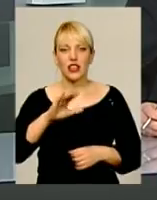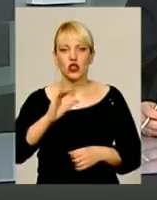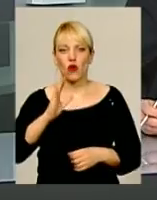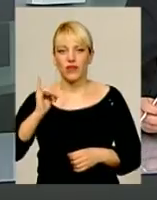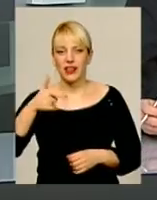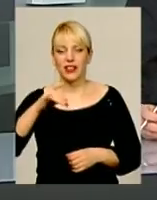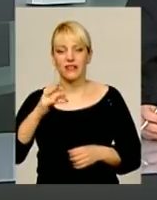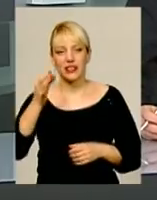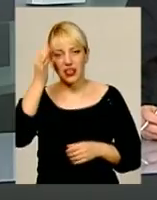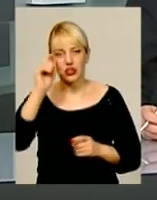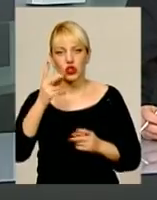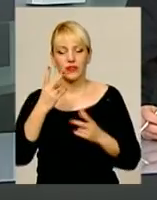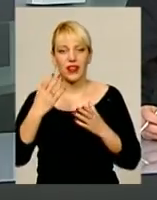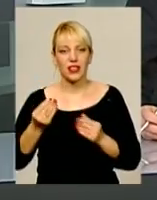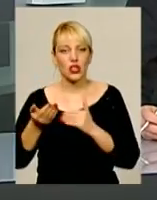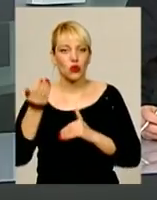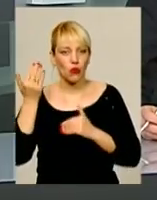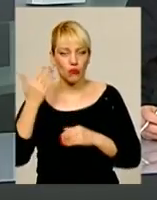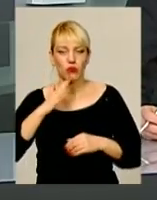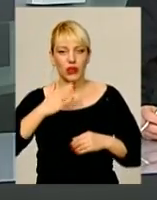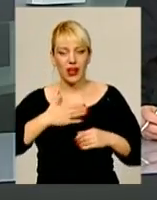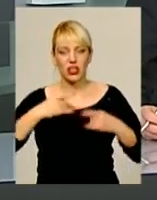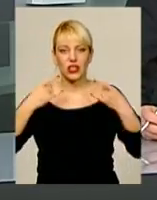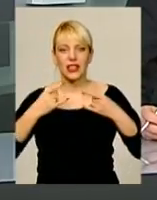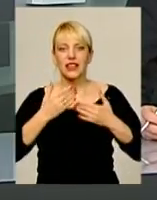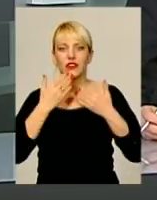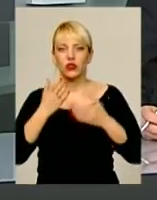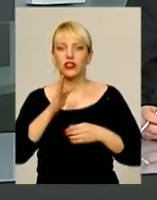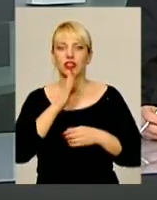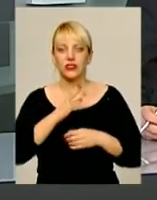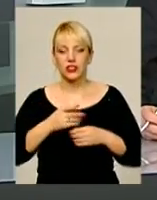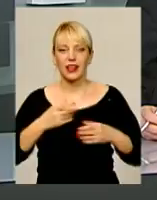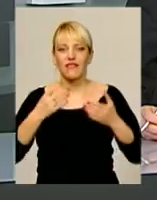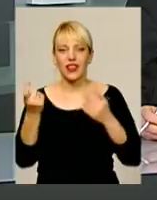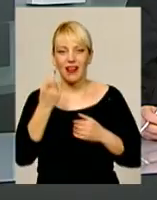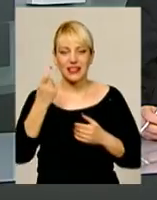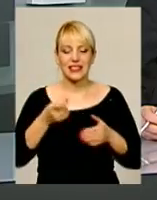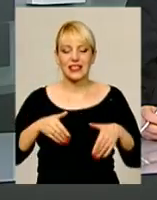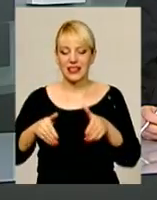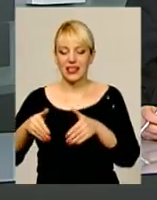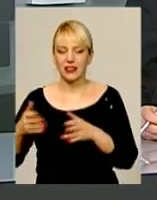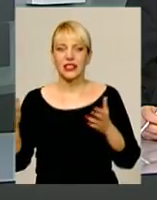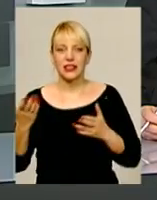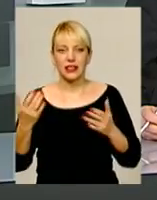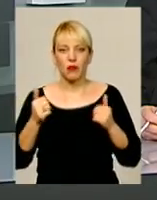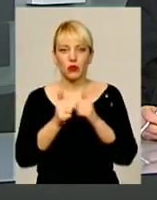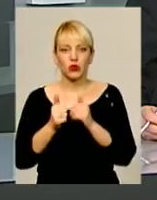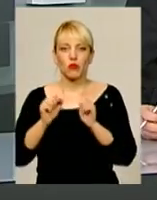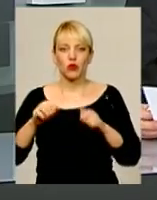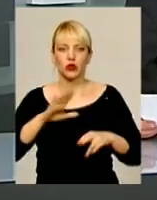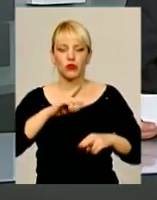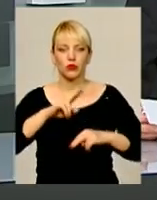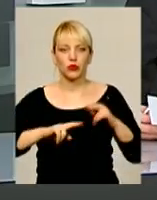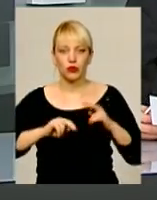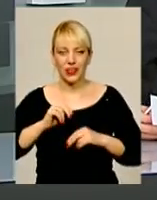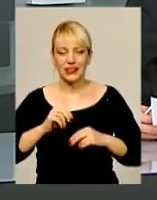Нагадаю, два дні тому до нашої редакції звернулися власниці ділянок по сусідству, з якими може вирости завод залізобетонних конструкцій.